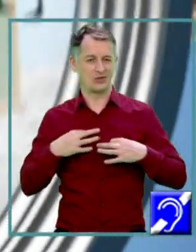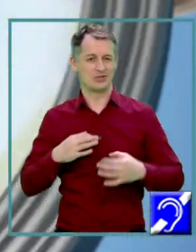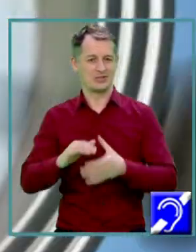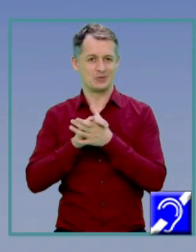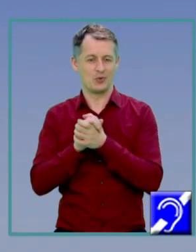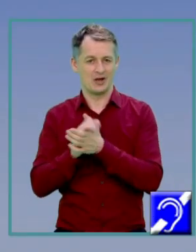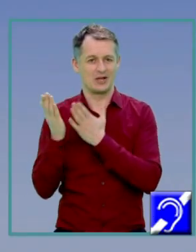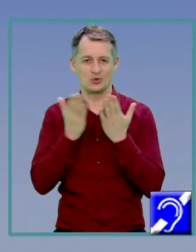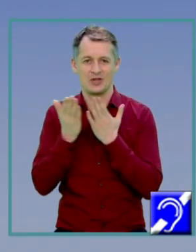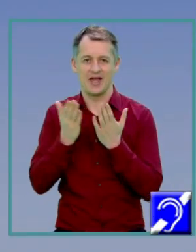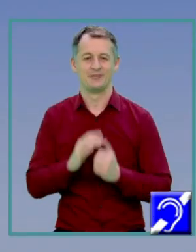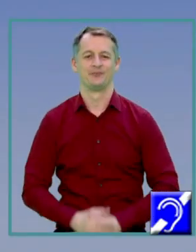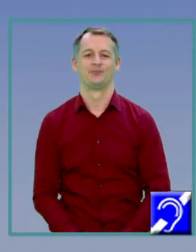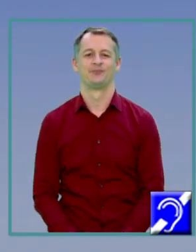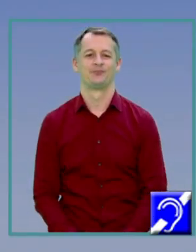studiat!